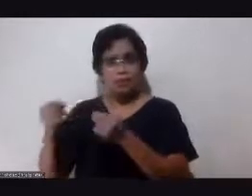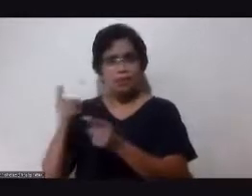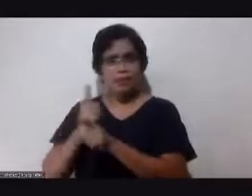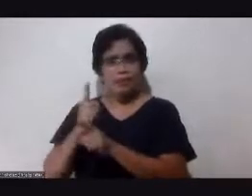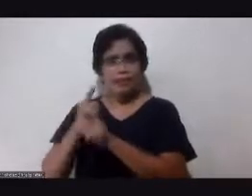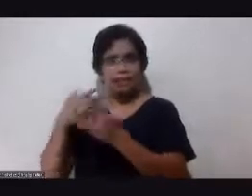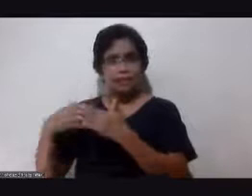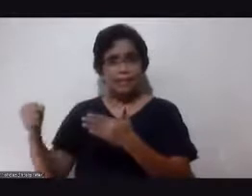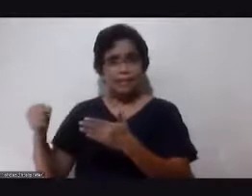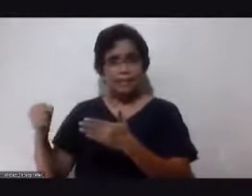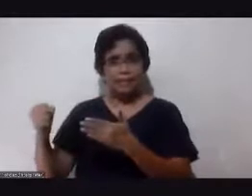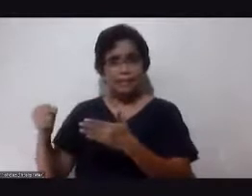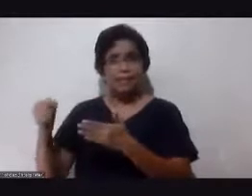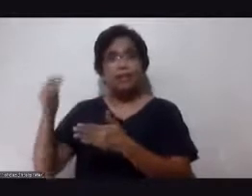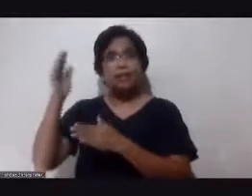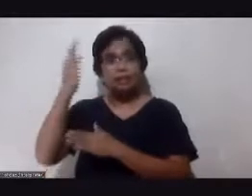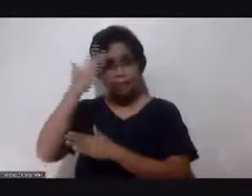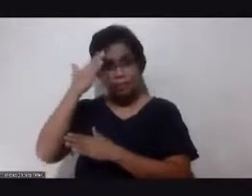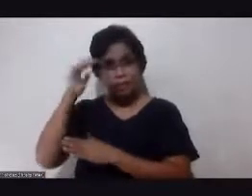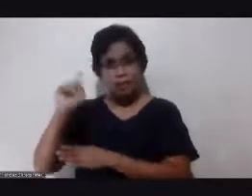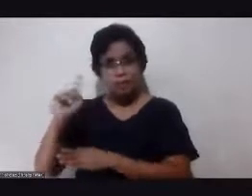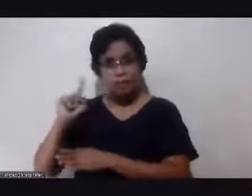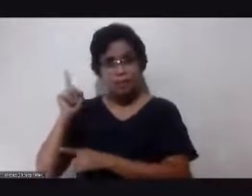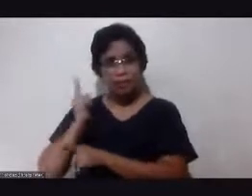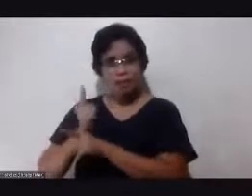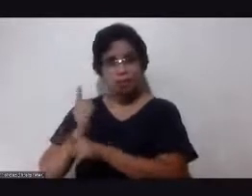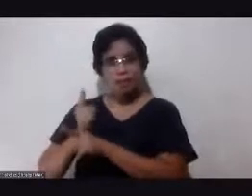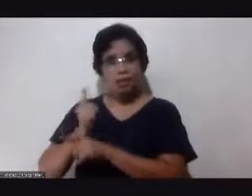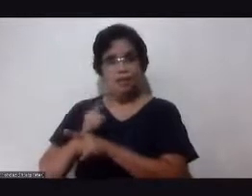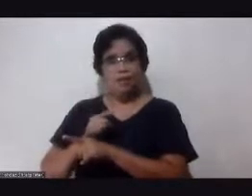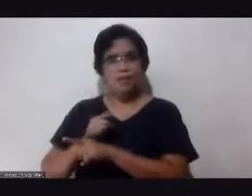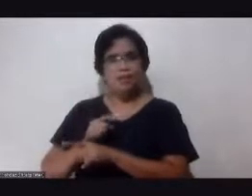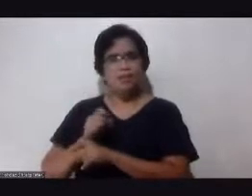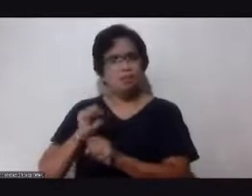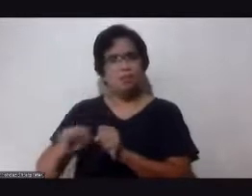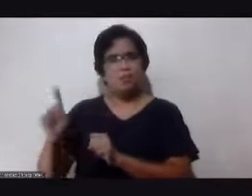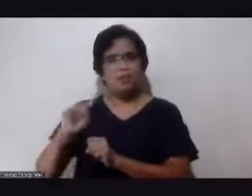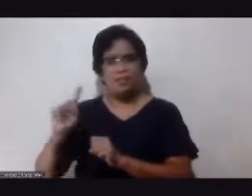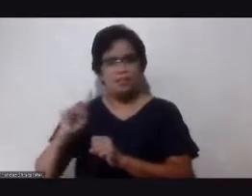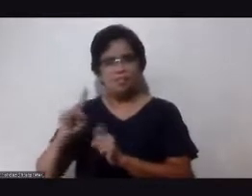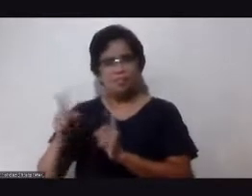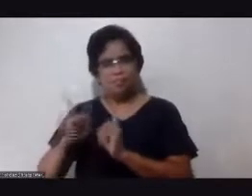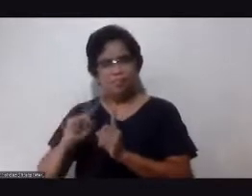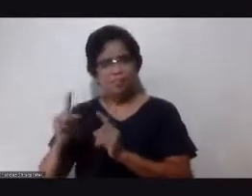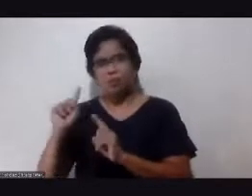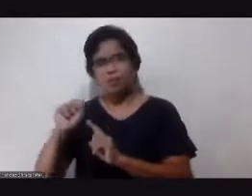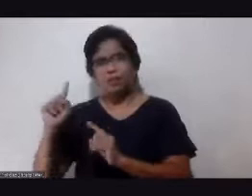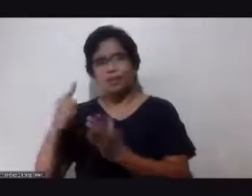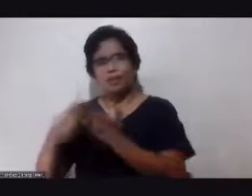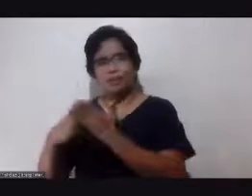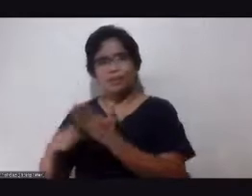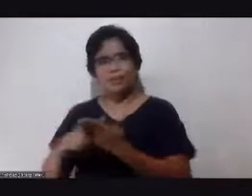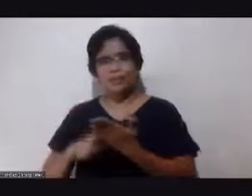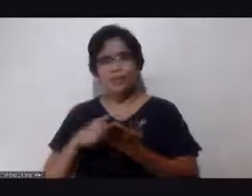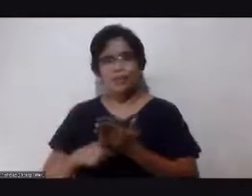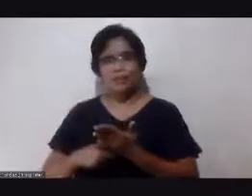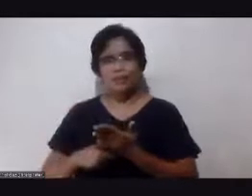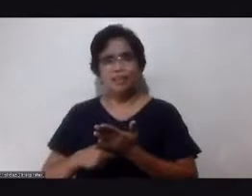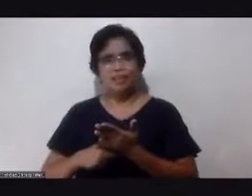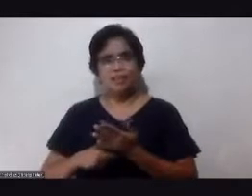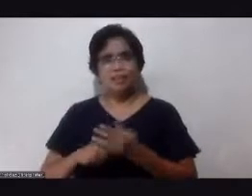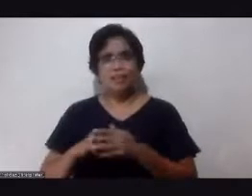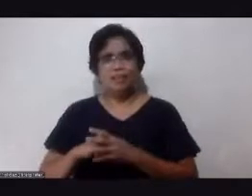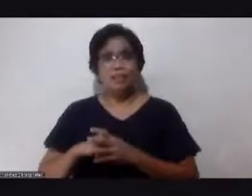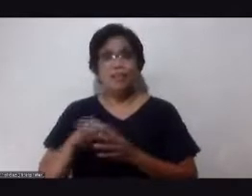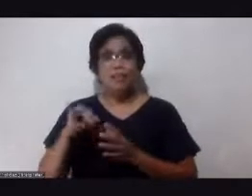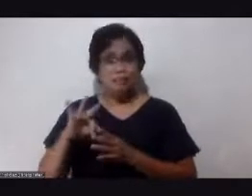You know what's correct. So, ano pang... Ano pang pag-usapan. Diba? Either you do the right thing or... Wala. huwag ka